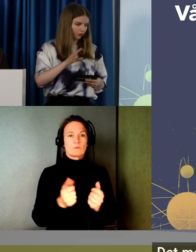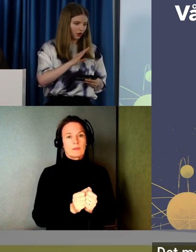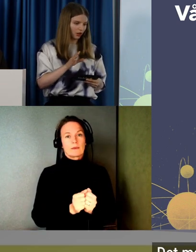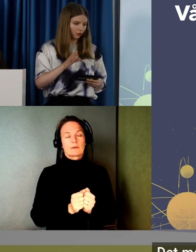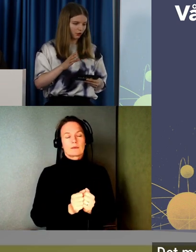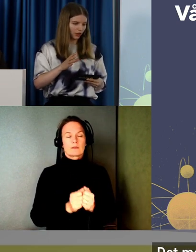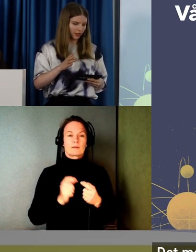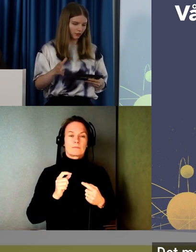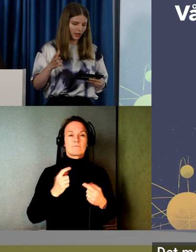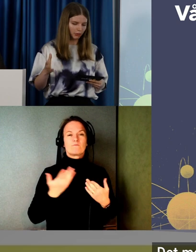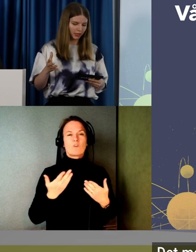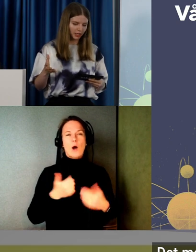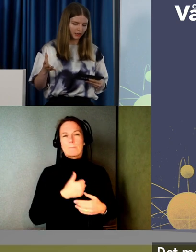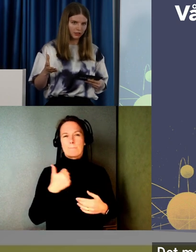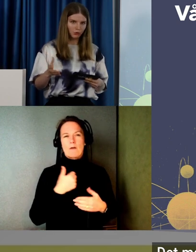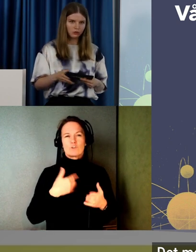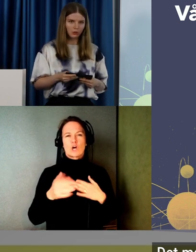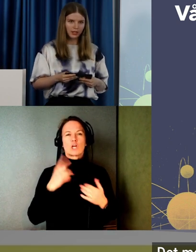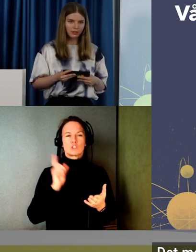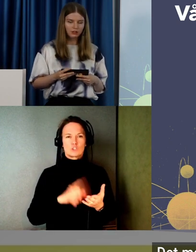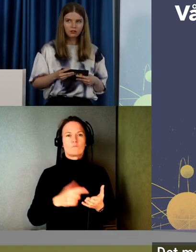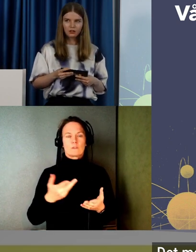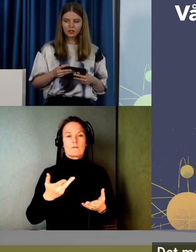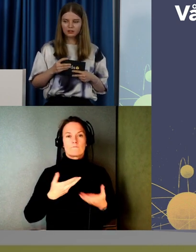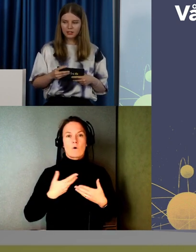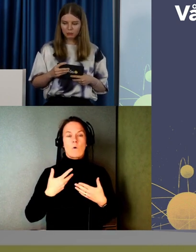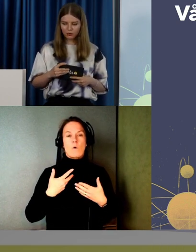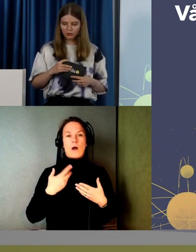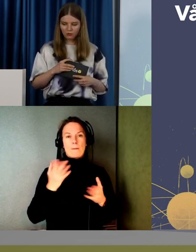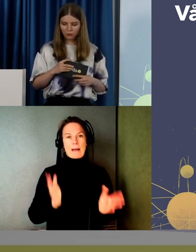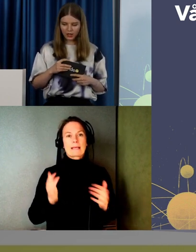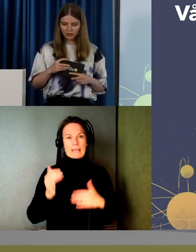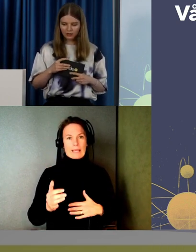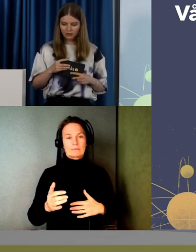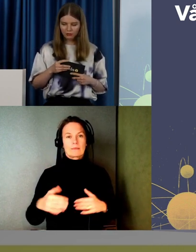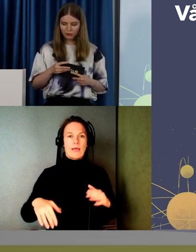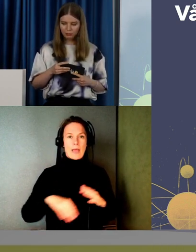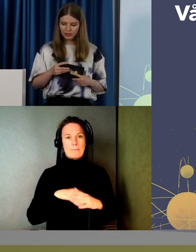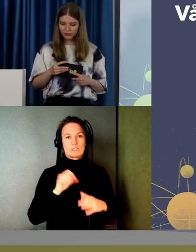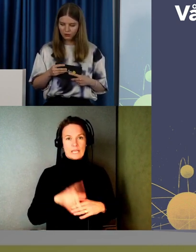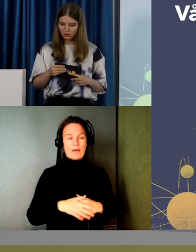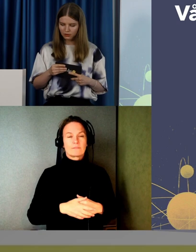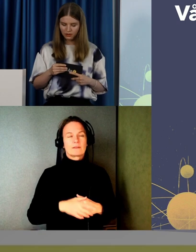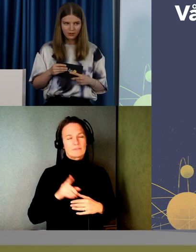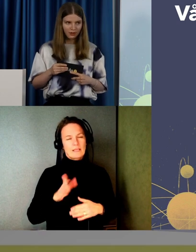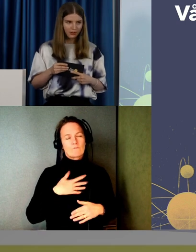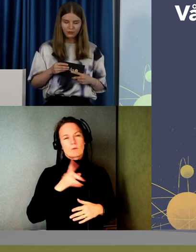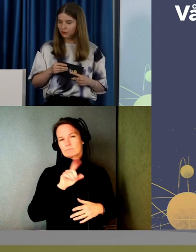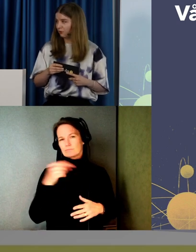Det här man behöver göra för att kunna faktiskt få hem ett paket i postlådan. Det måste vara våran. Våran prio.